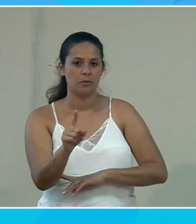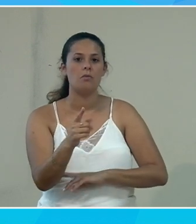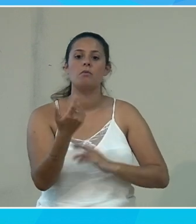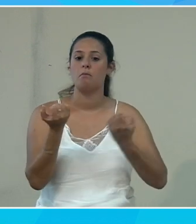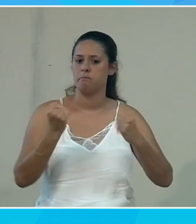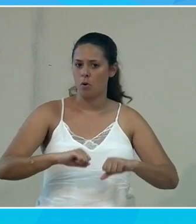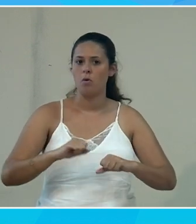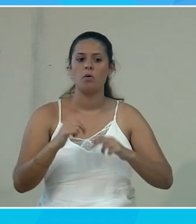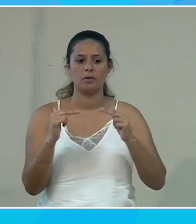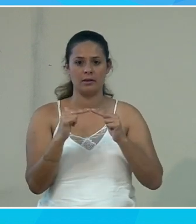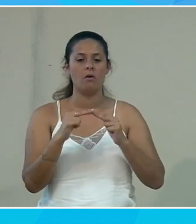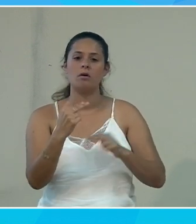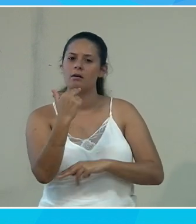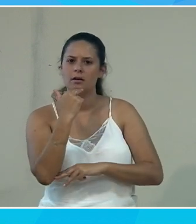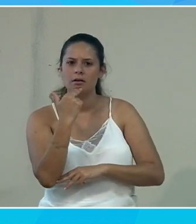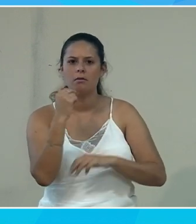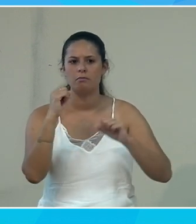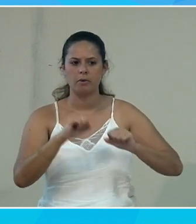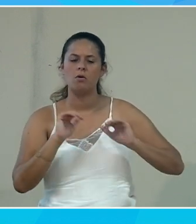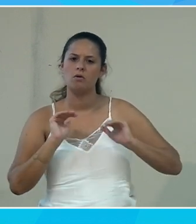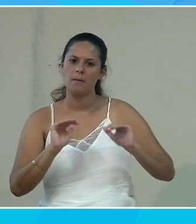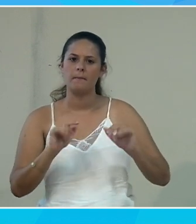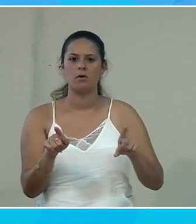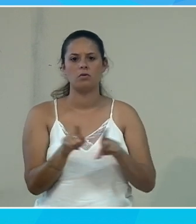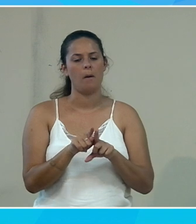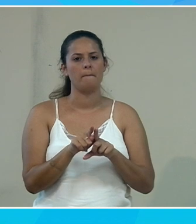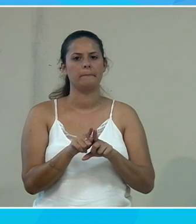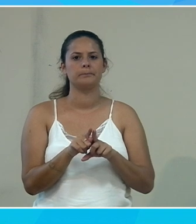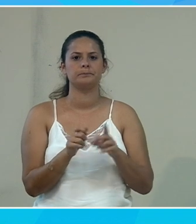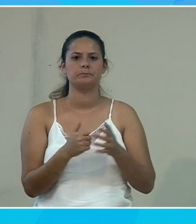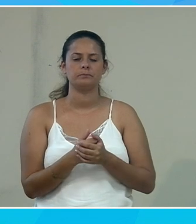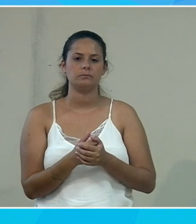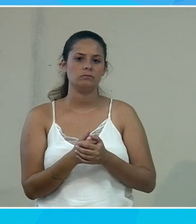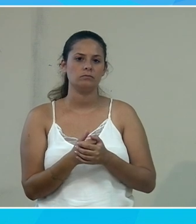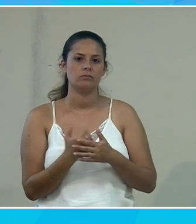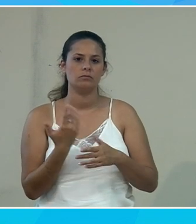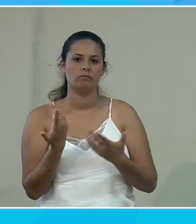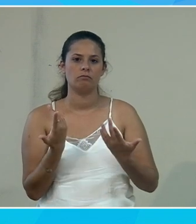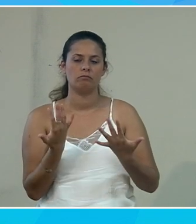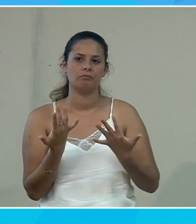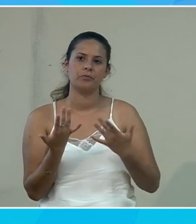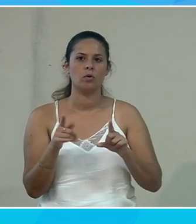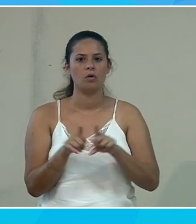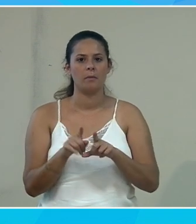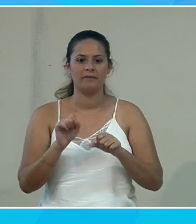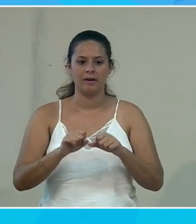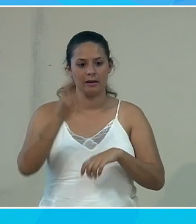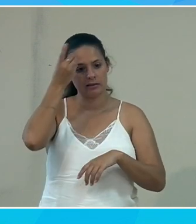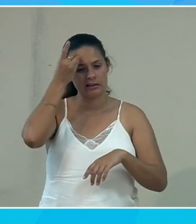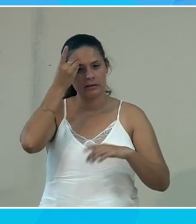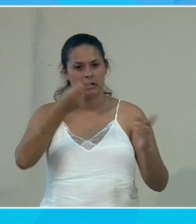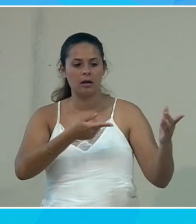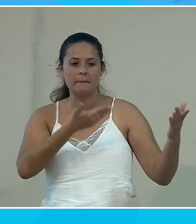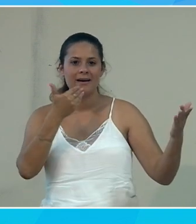permet, en tout cas, le niveau de qualité permet quand même de pouvoir aller faire une dictée de